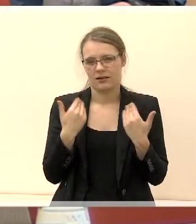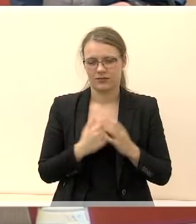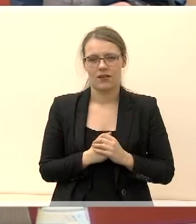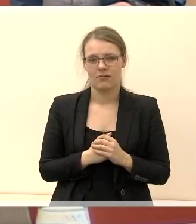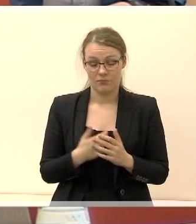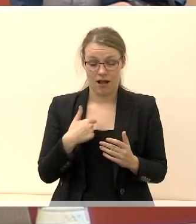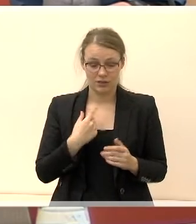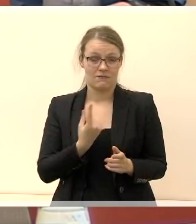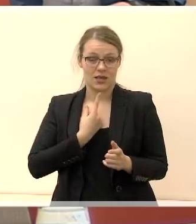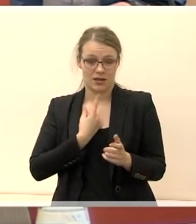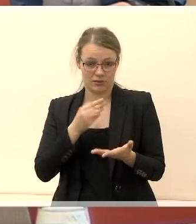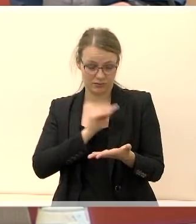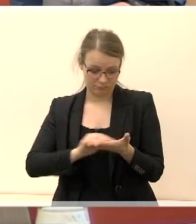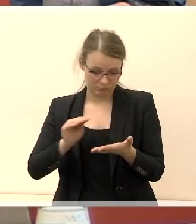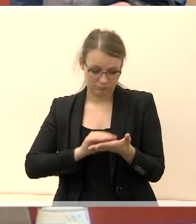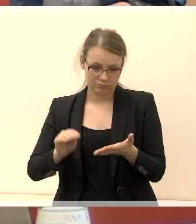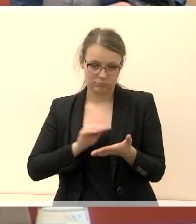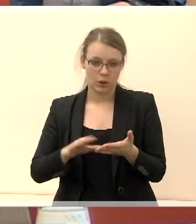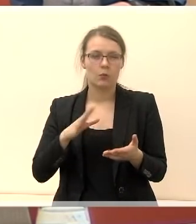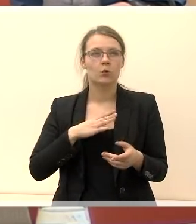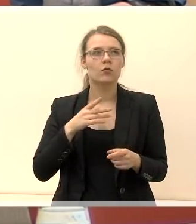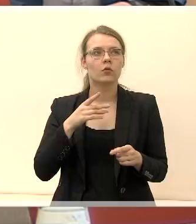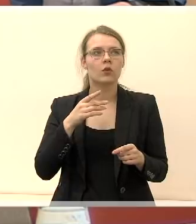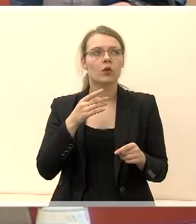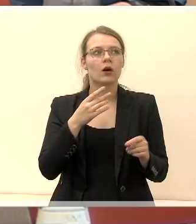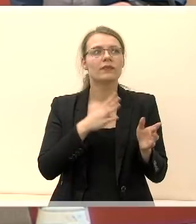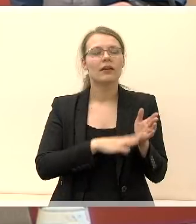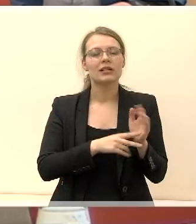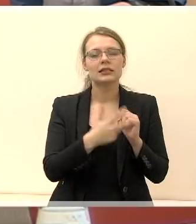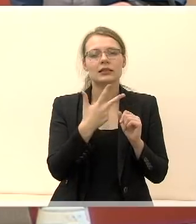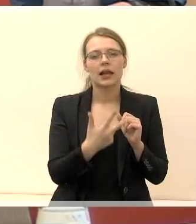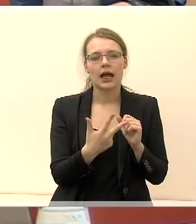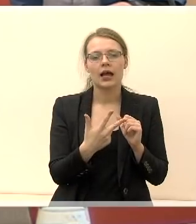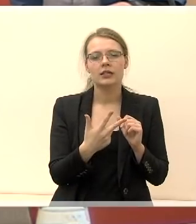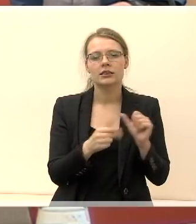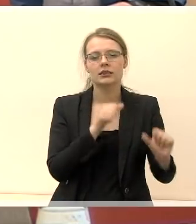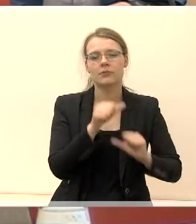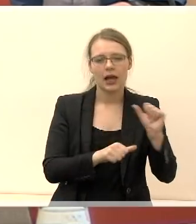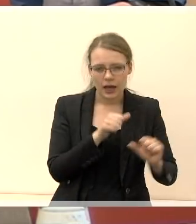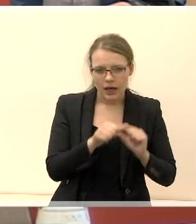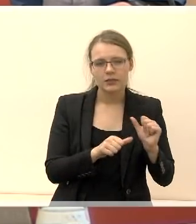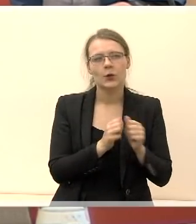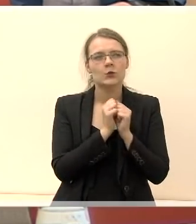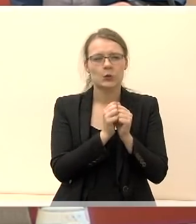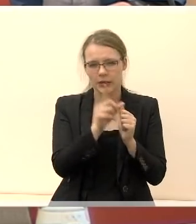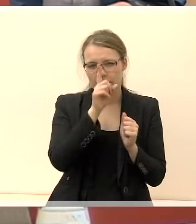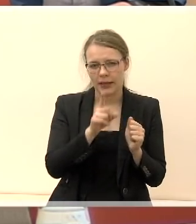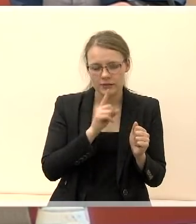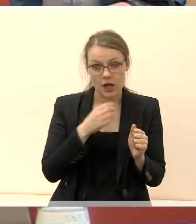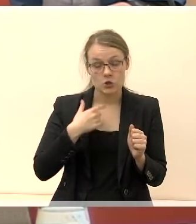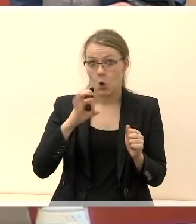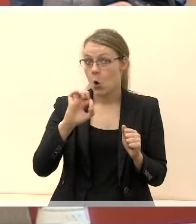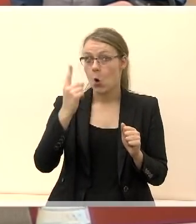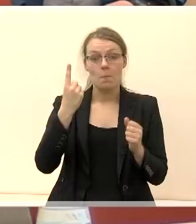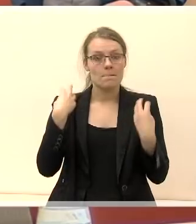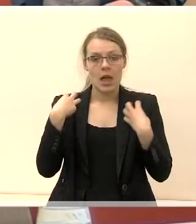rašiau vienas ir ją pradėjau rašyti 93 metų rugsėje 23 dieną, kai pirmų kartų buvau išrinktas merų. O